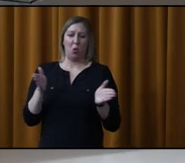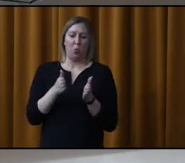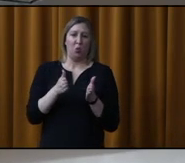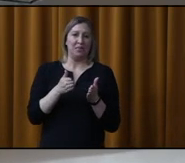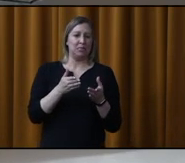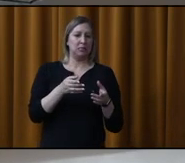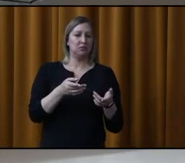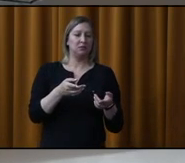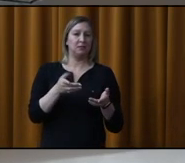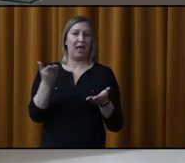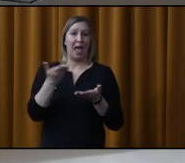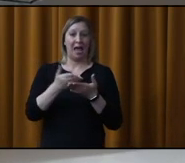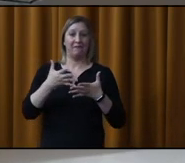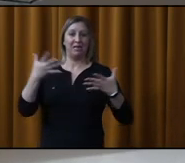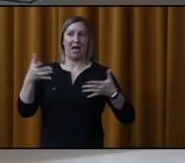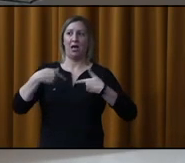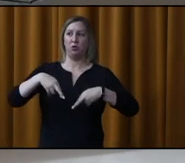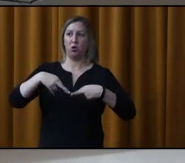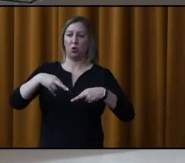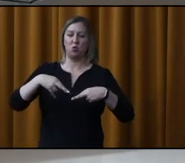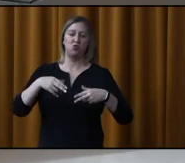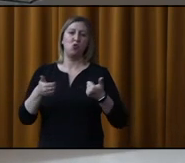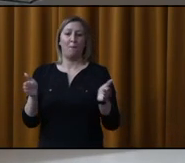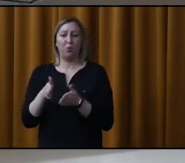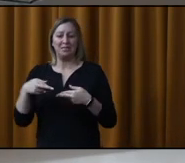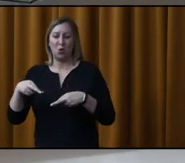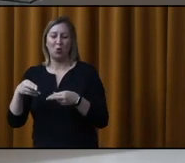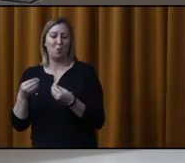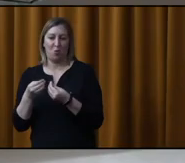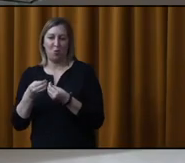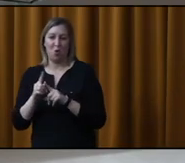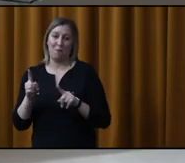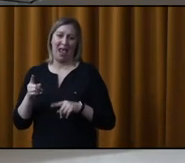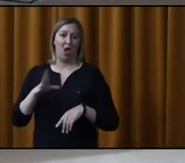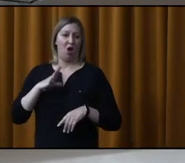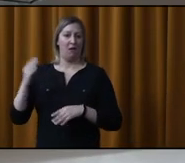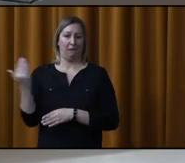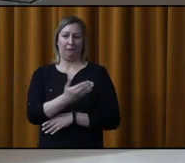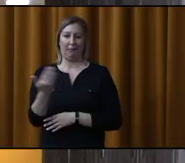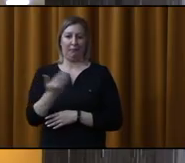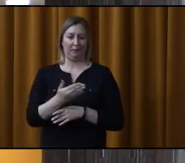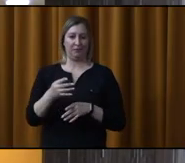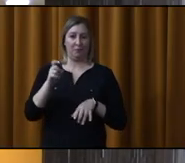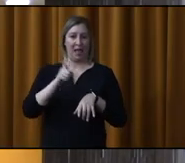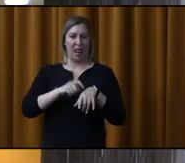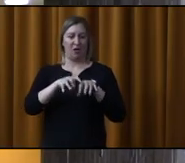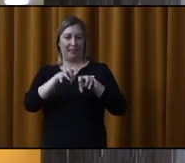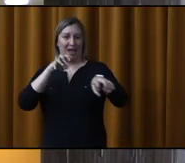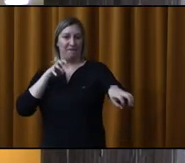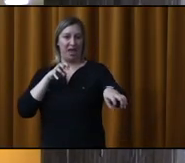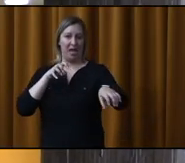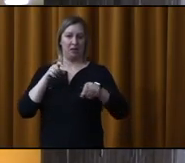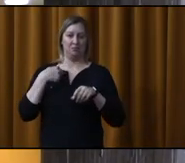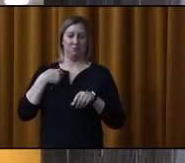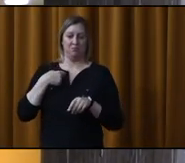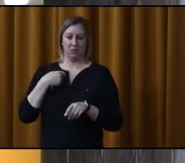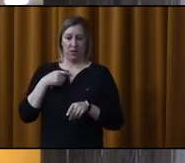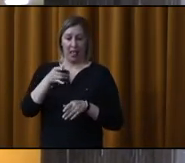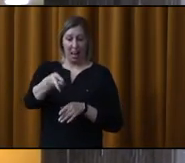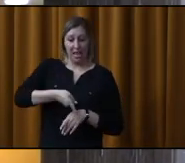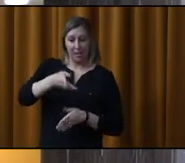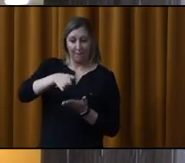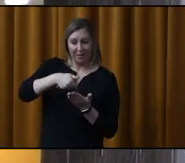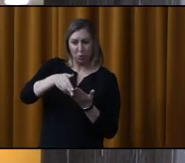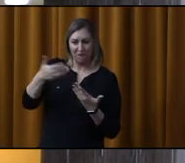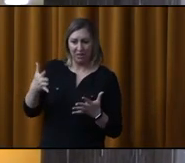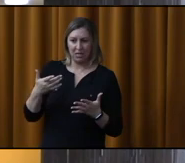correct, mais tu la rue Beauguin, c'est correct. Il n pas beaucoup de passage, mais l'autre, tu sais, c'était dans l'heure de pointe. Il y déjà des lignes, puis je suis obligé de passer sur la ligne. Puis,